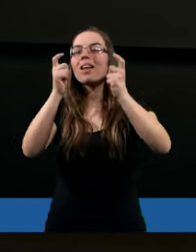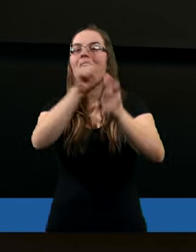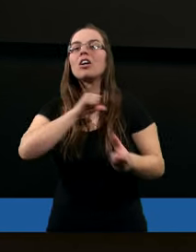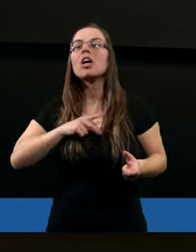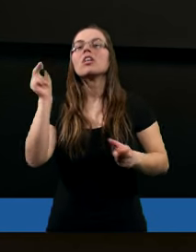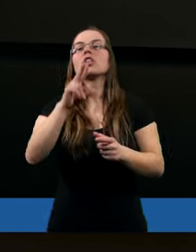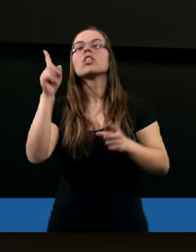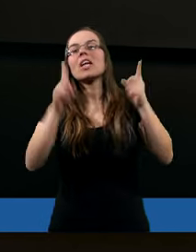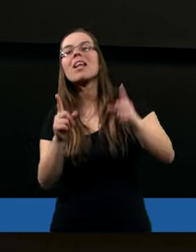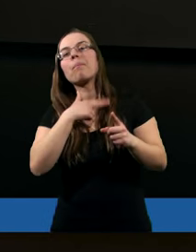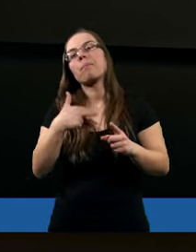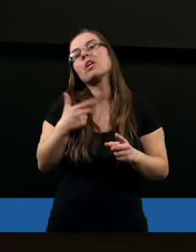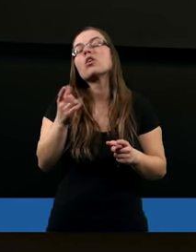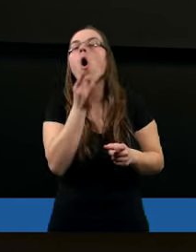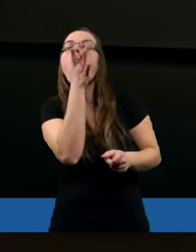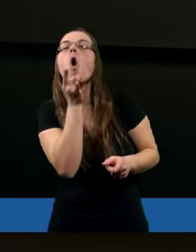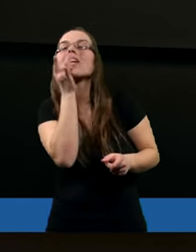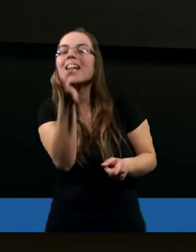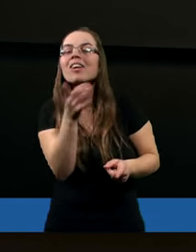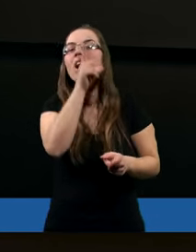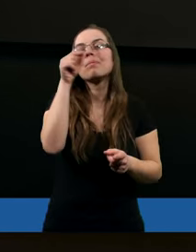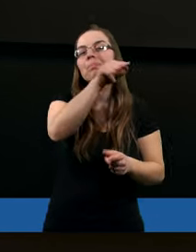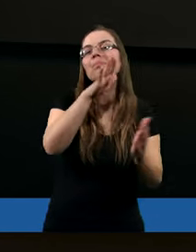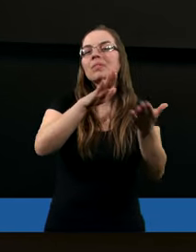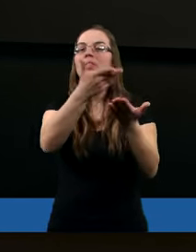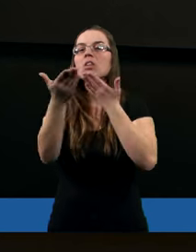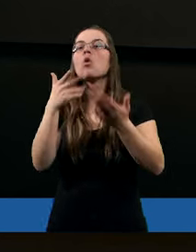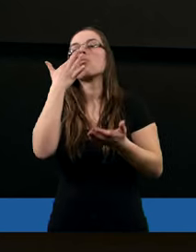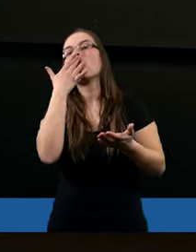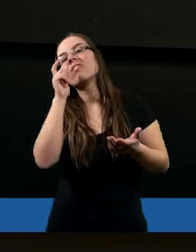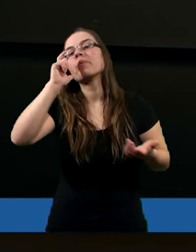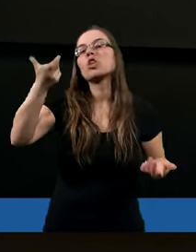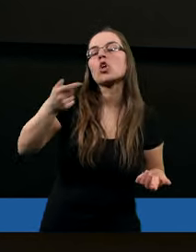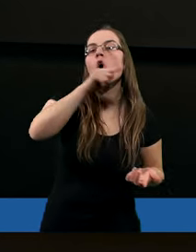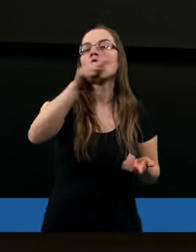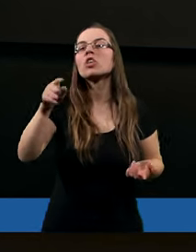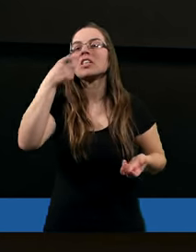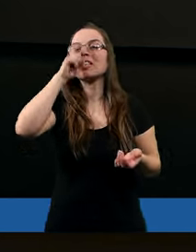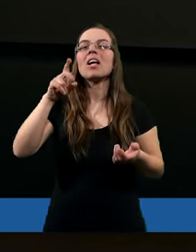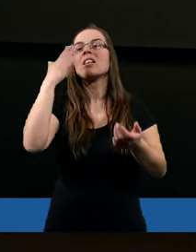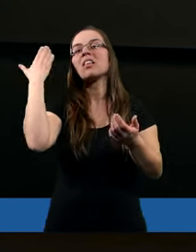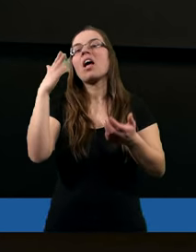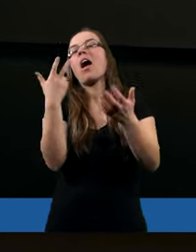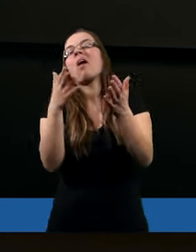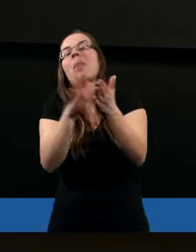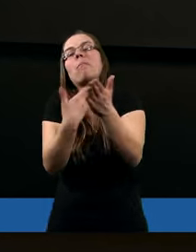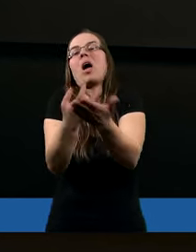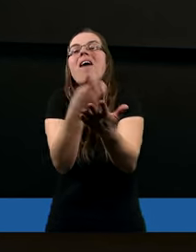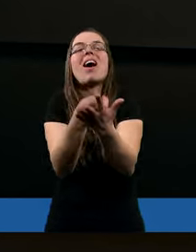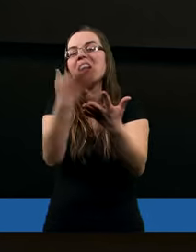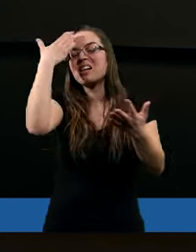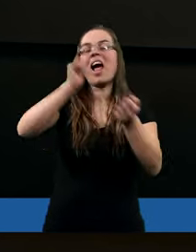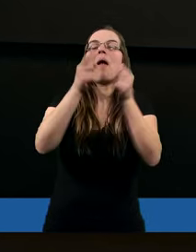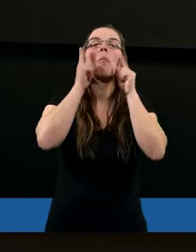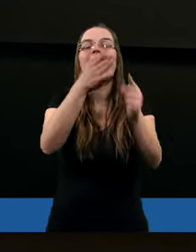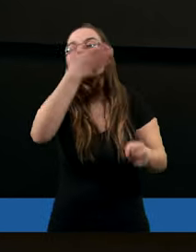łatwo kogoś osądzamy, prawda, i od razu mówimy, że ktoś nie zna Ewangelii albo nie zna prawdy